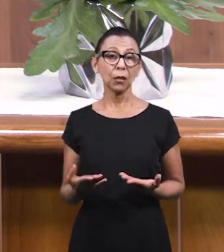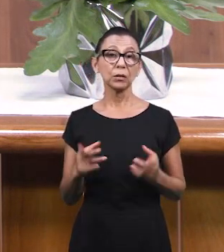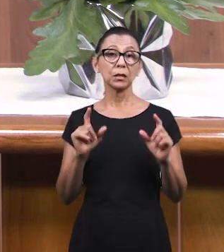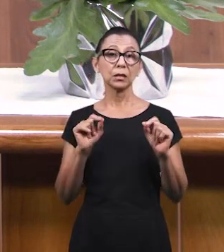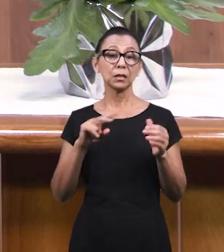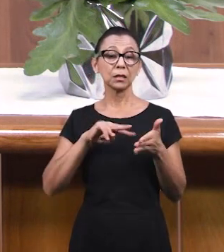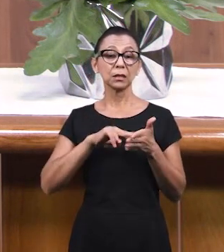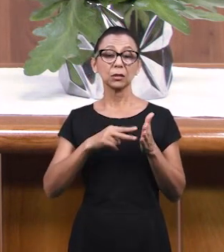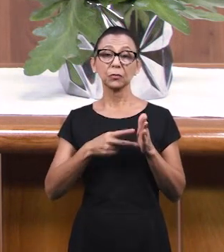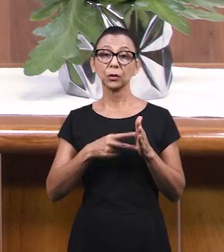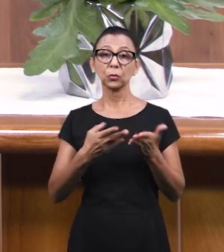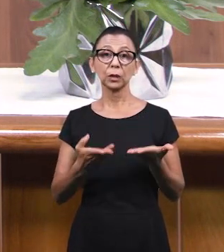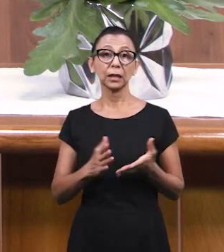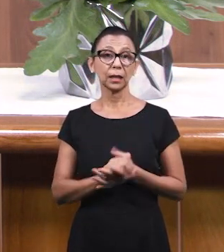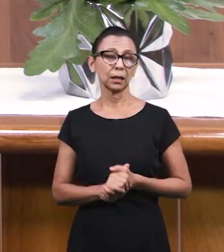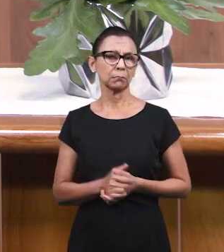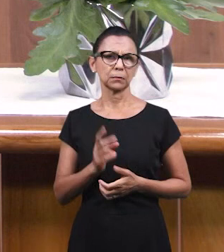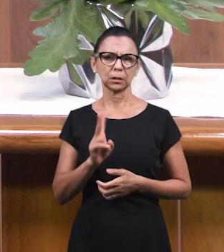неограниченное.